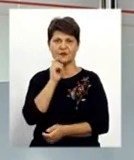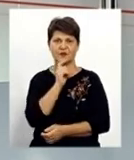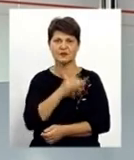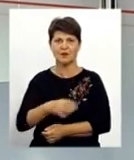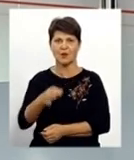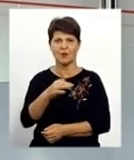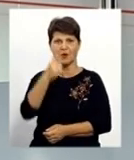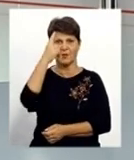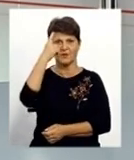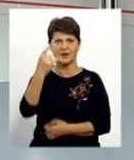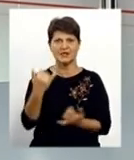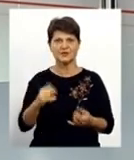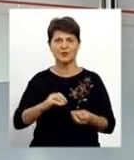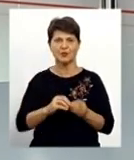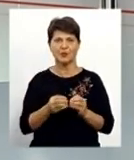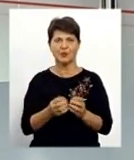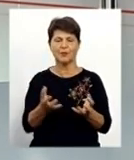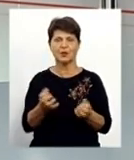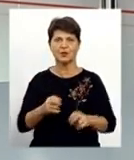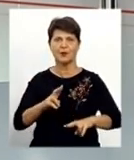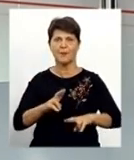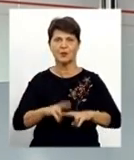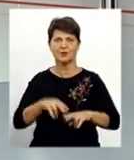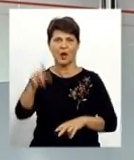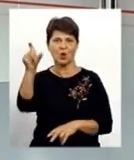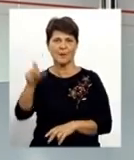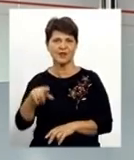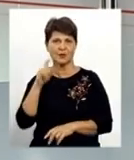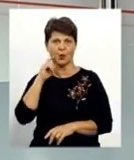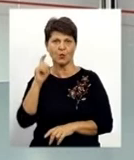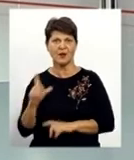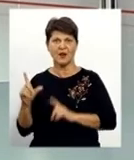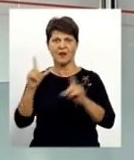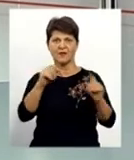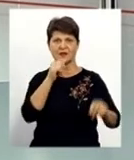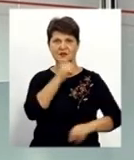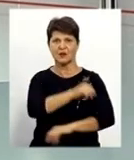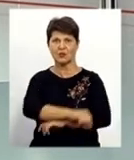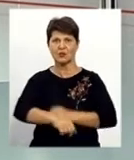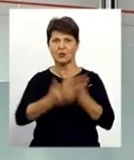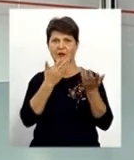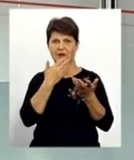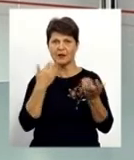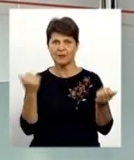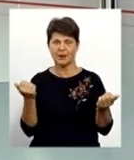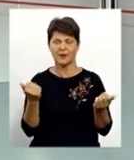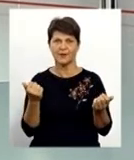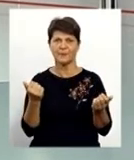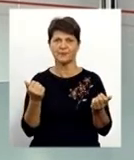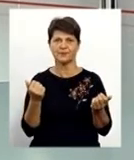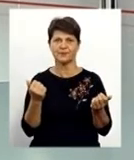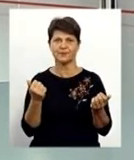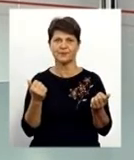повідомляють, нині проблем з отриманням паспортів громадянина України для виїзду за кордон немає. Полів